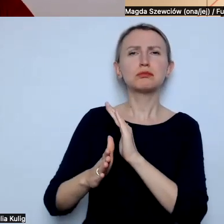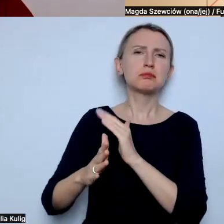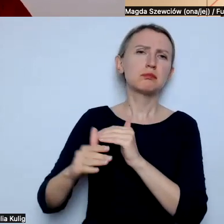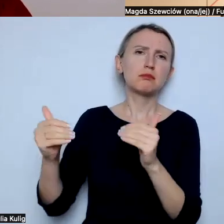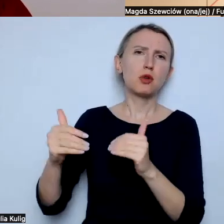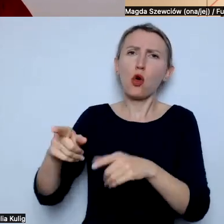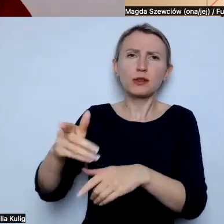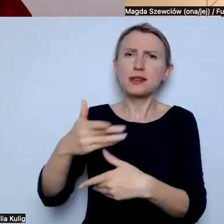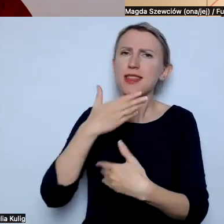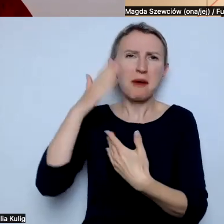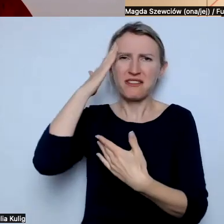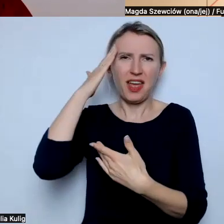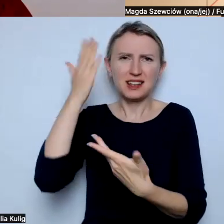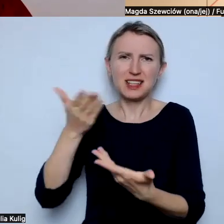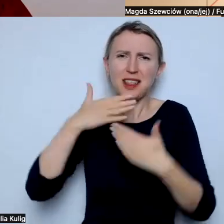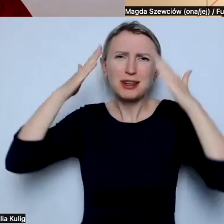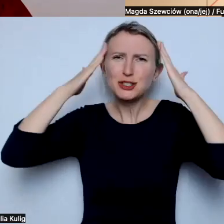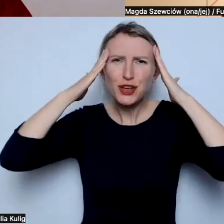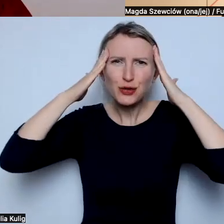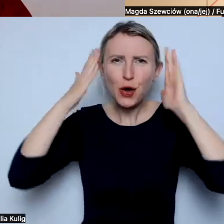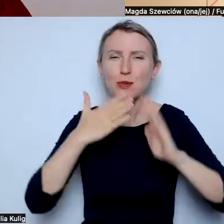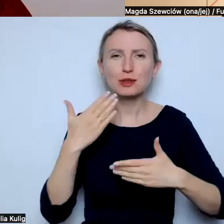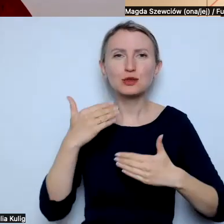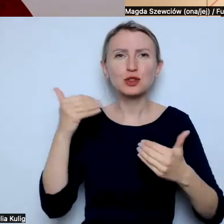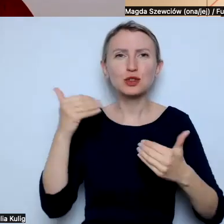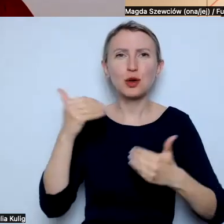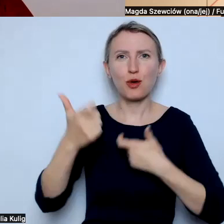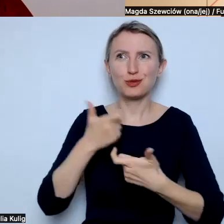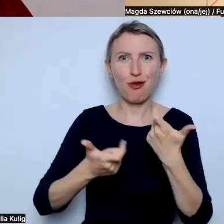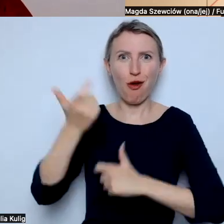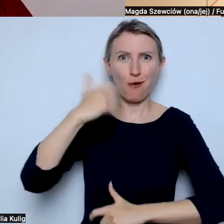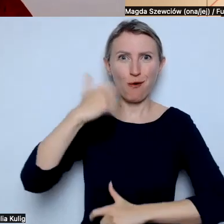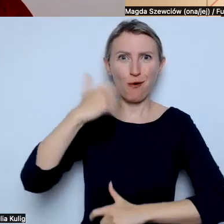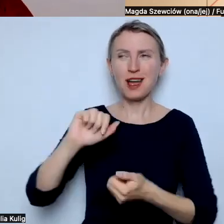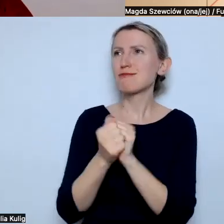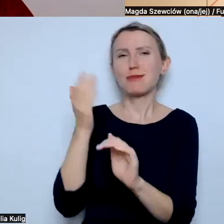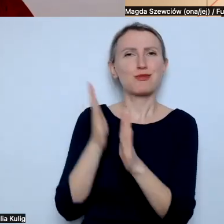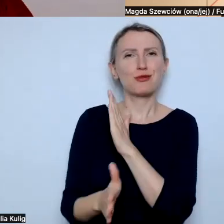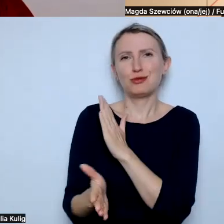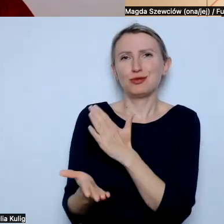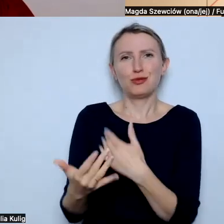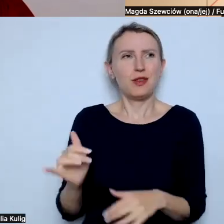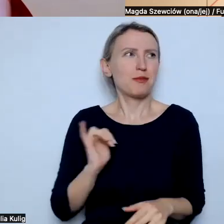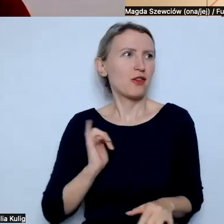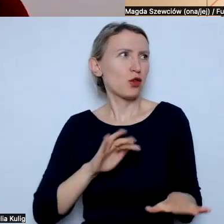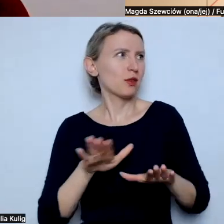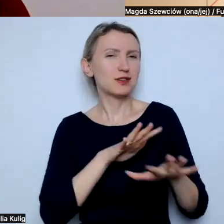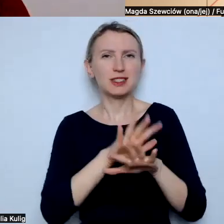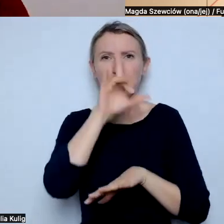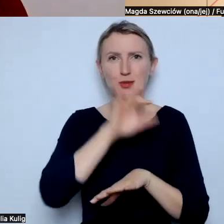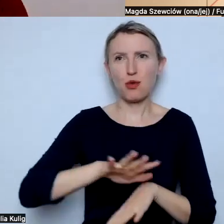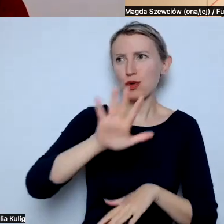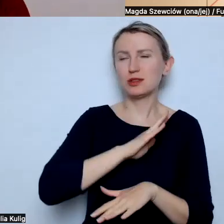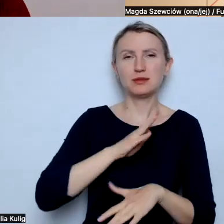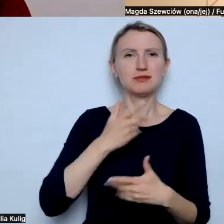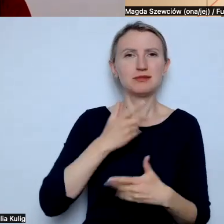wiedzy i mogą nie mieć świadomości, że coś mogą zrobić albo po prostu z tego miejsca wygodnego w systemie społecznym po prostu nie